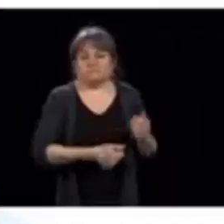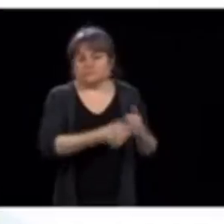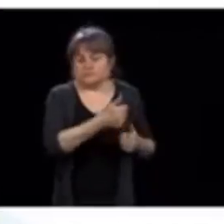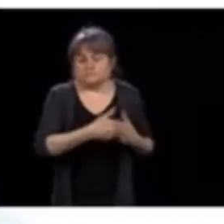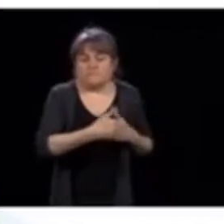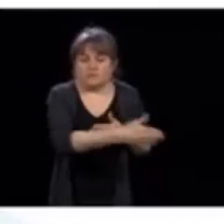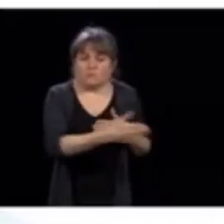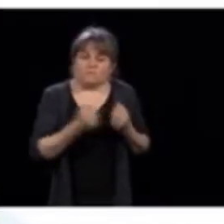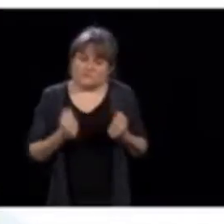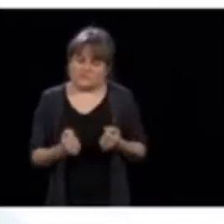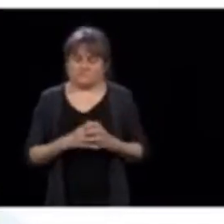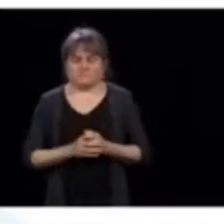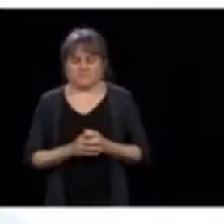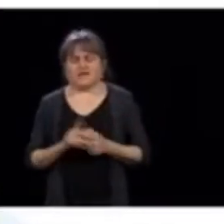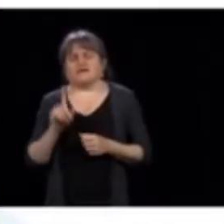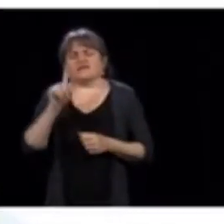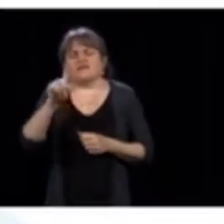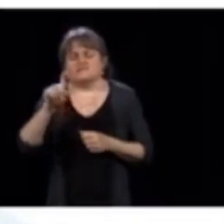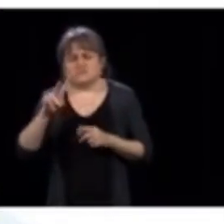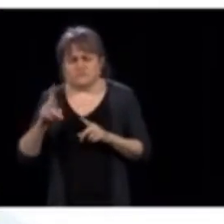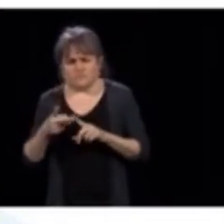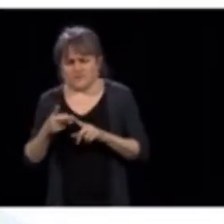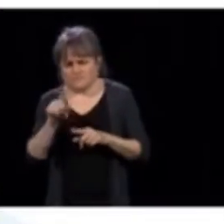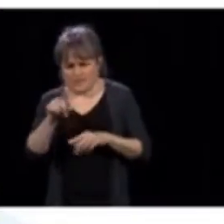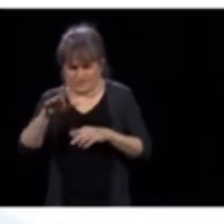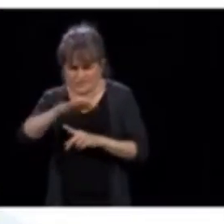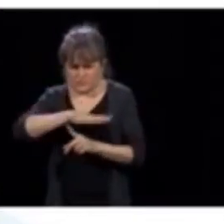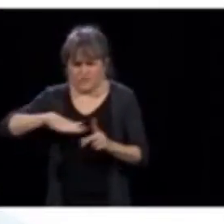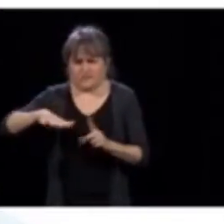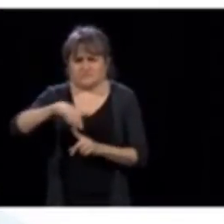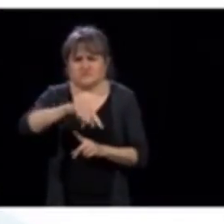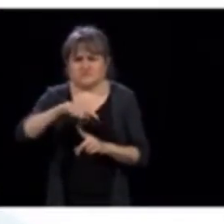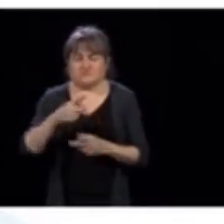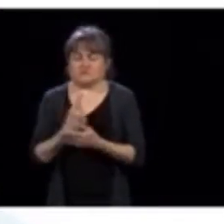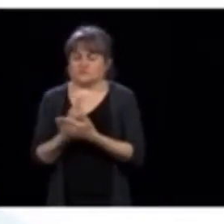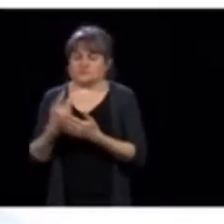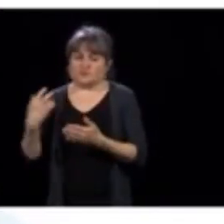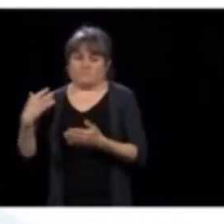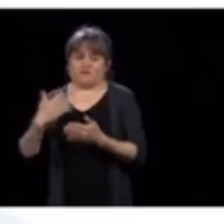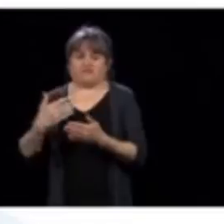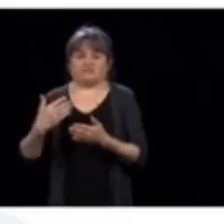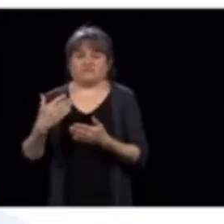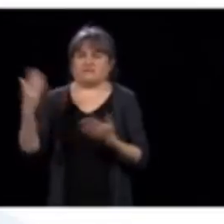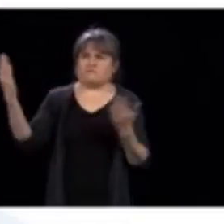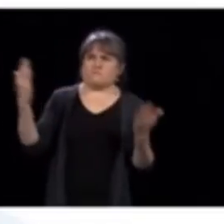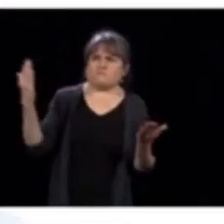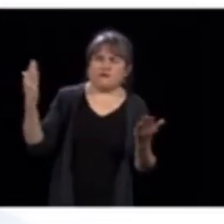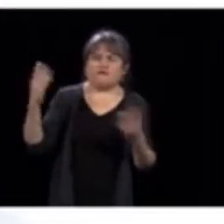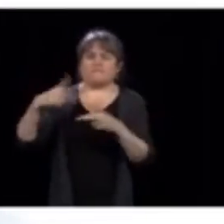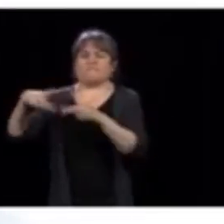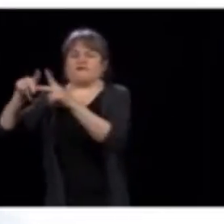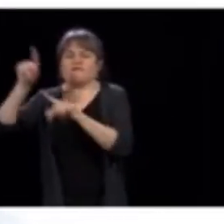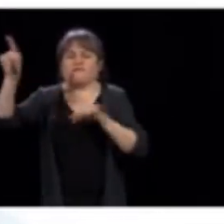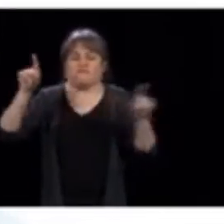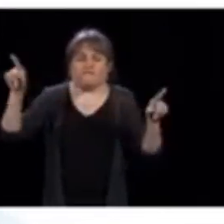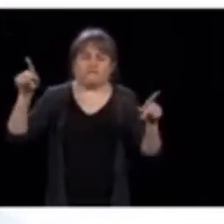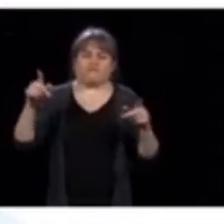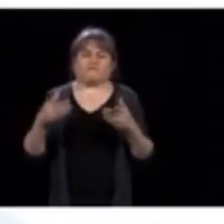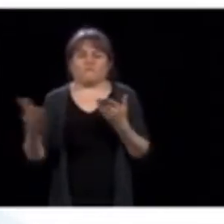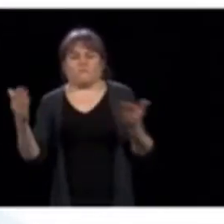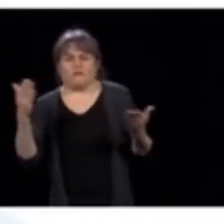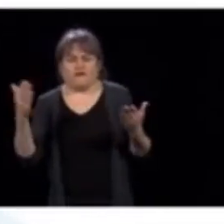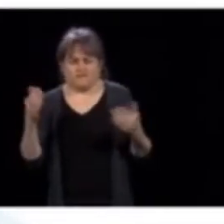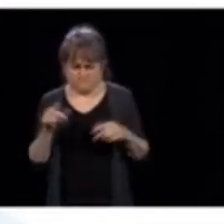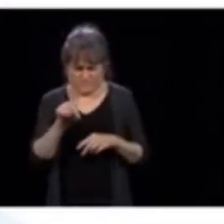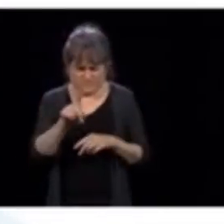Maintenant, sur la situation en général, parce que vous, dans les dernières semaines, vous avez beaucoup fait de comparaisons avec ailleurs, puis tout ça, puis